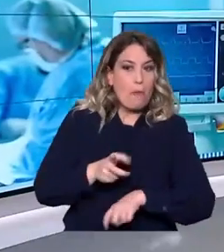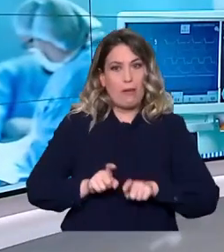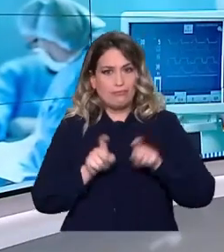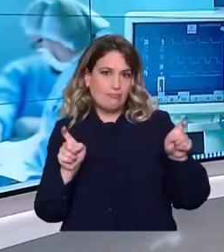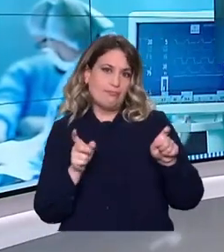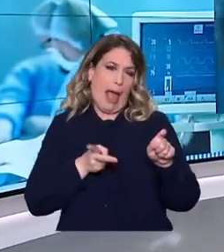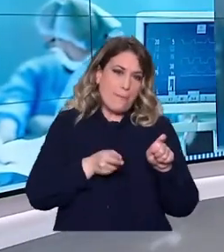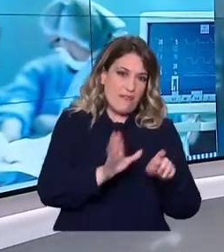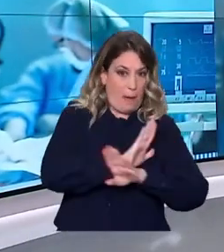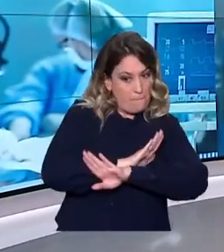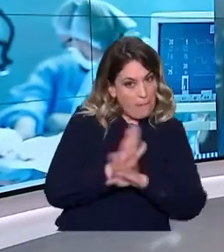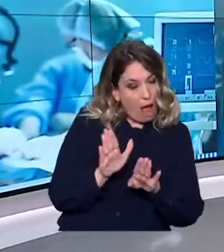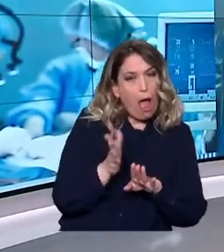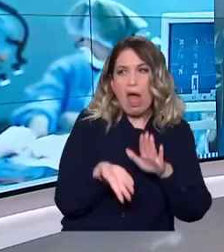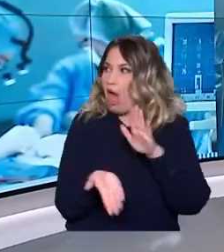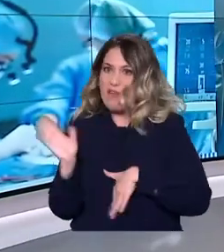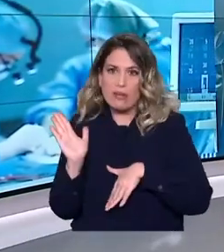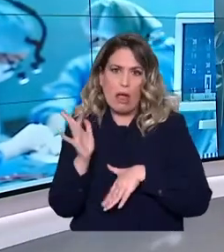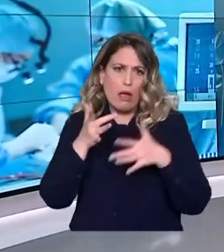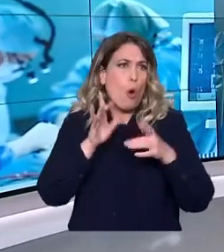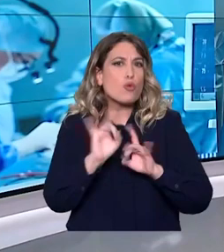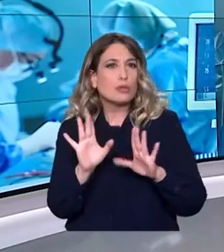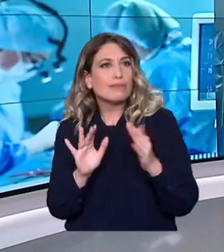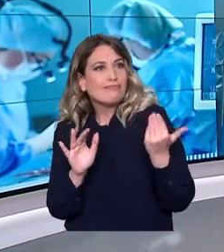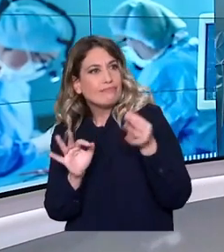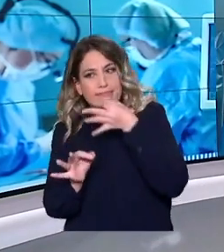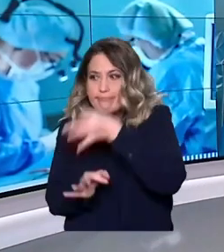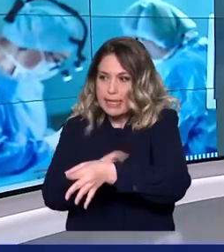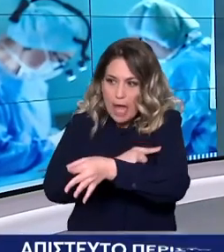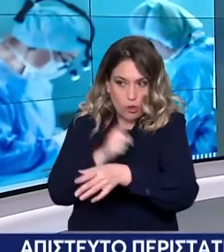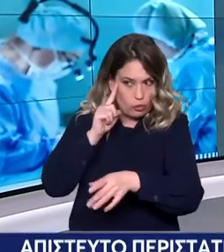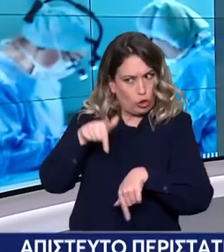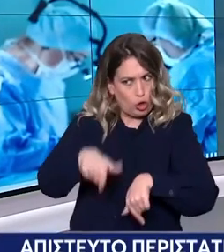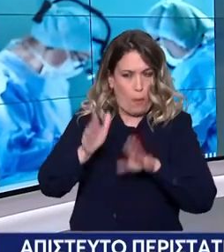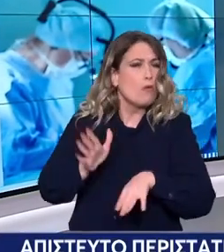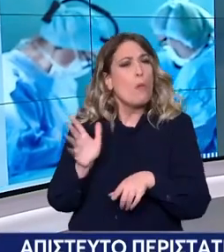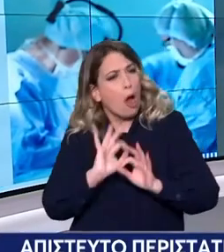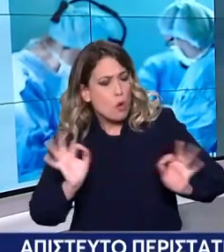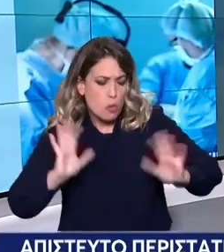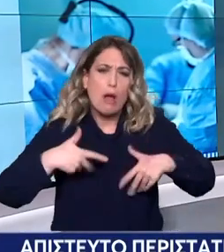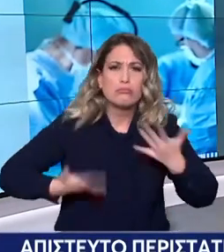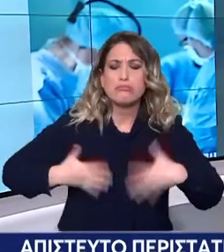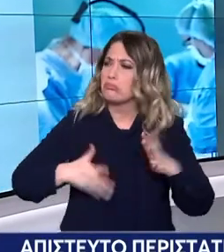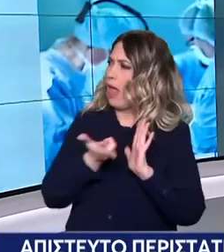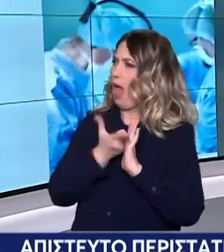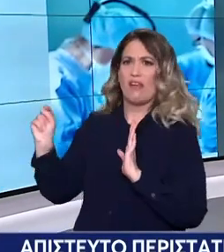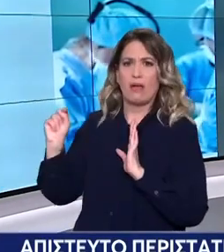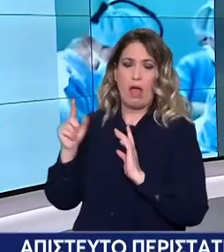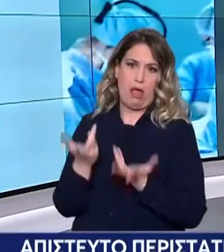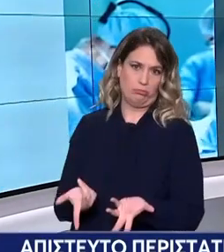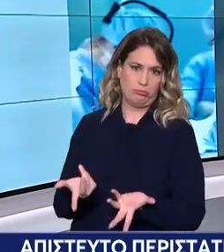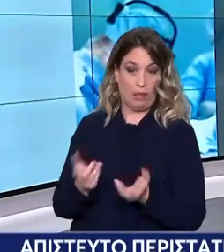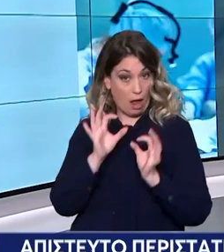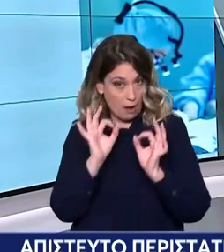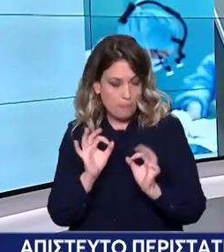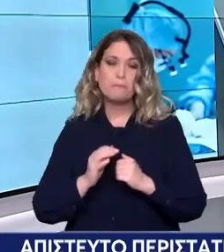γιατί προσπαθήσαμε να μιλήσουμε με το νοσοκομείο, να καταλάβουμε τουλάχιστον τι λέει το νοσοκομείο. Για πες μας, άσπα. Νίκο, επικοινωνήσαμε με